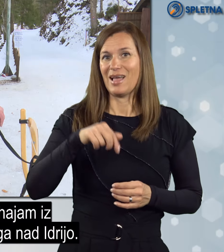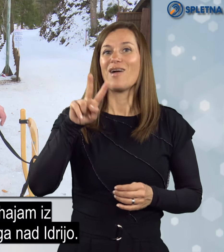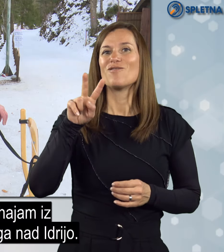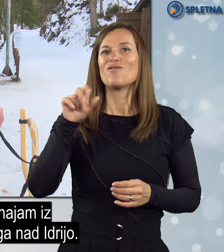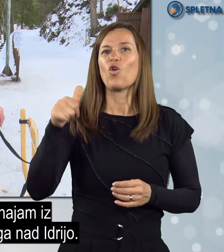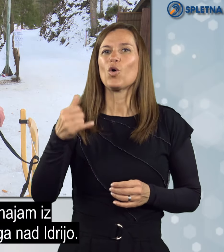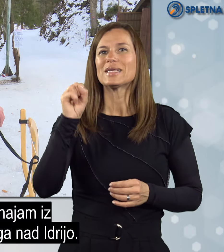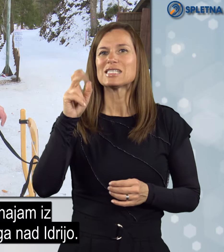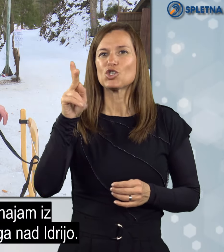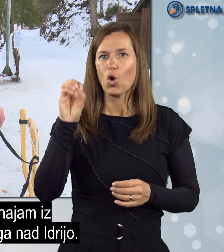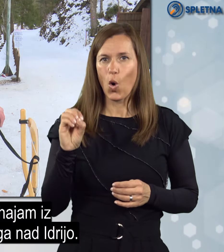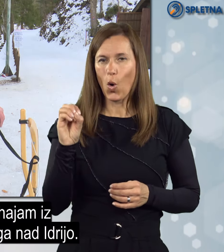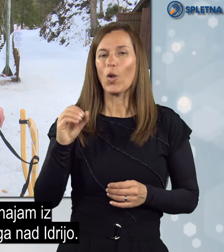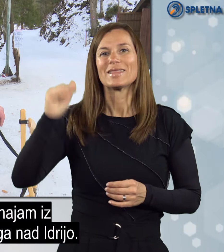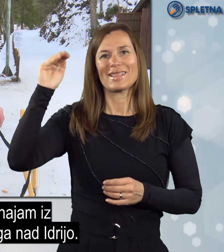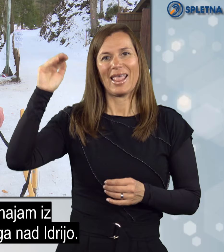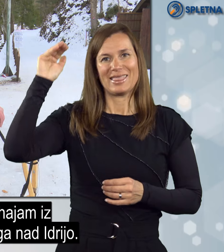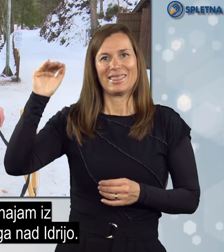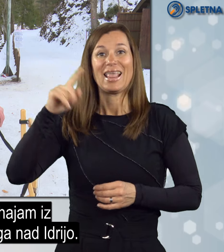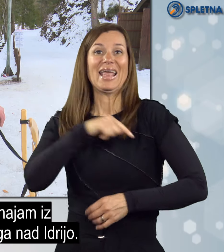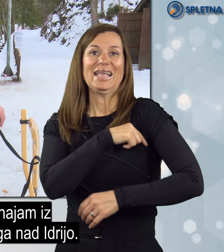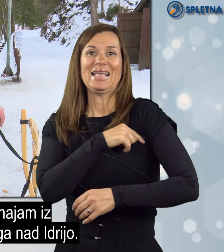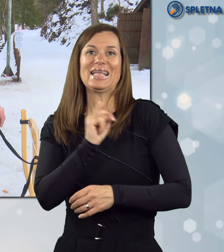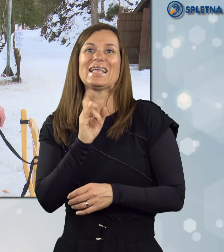Prihajam iz vojskega nad Idrjo.